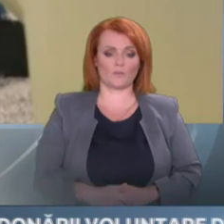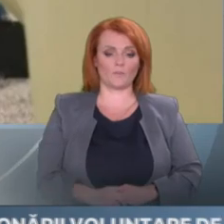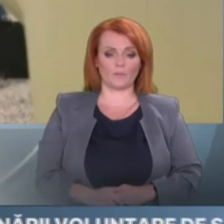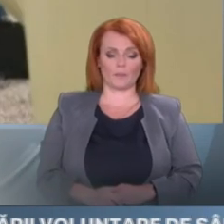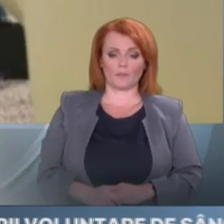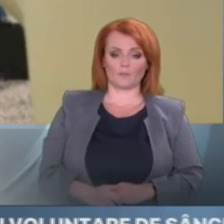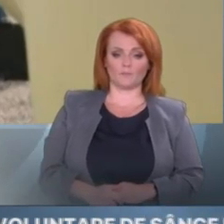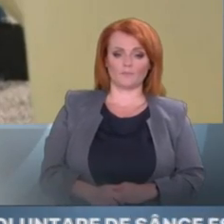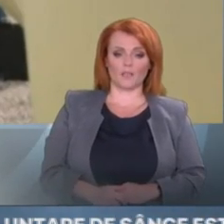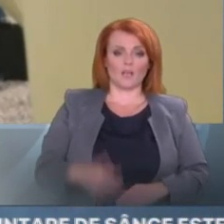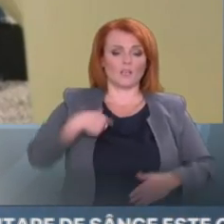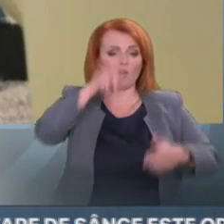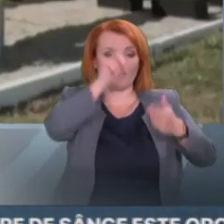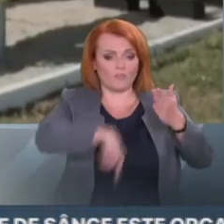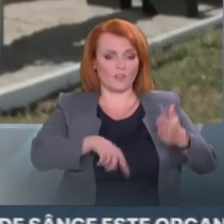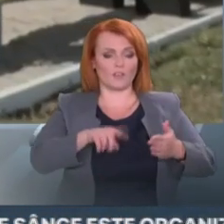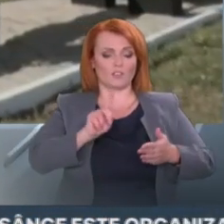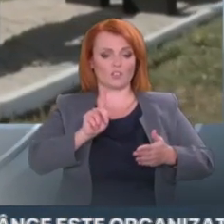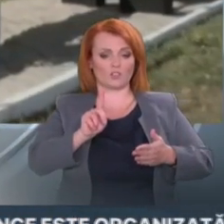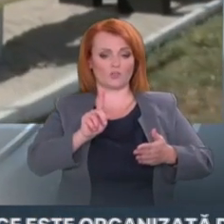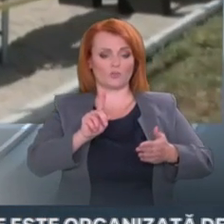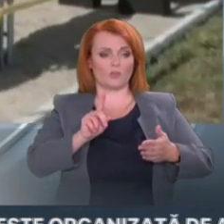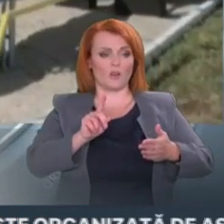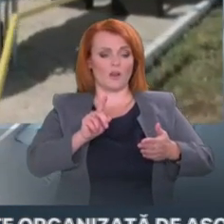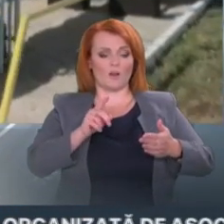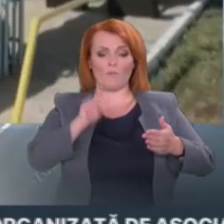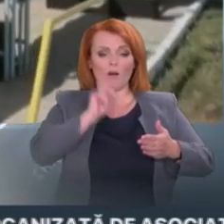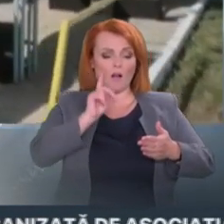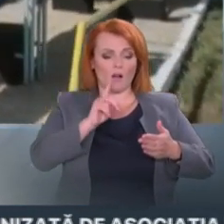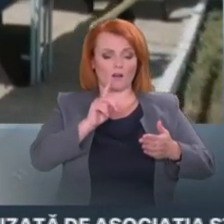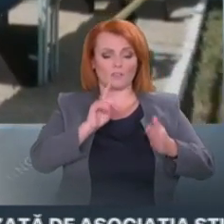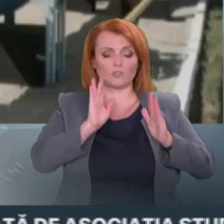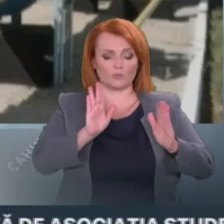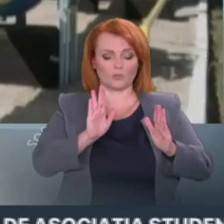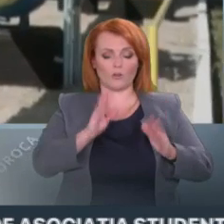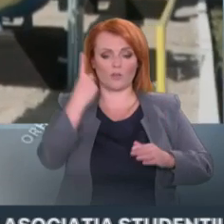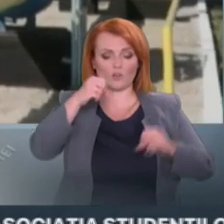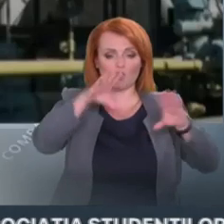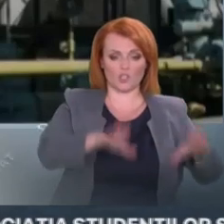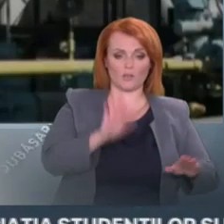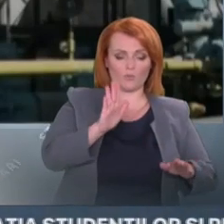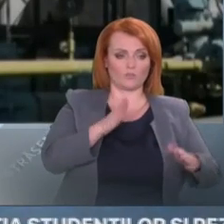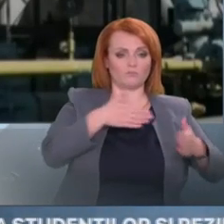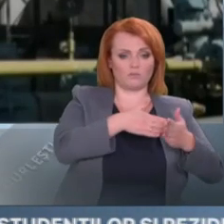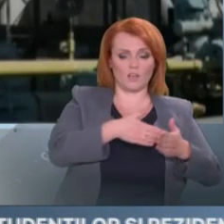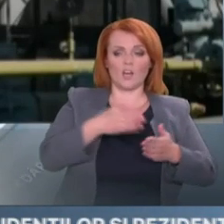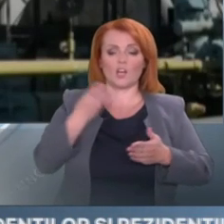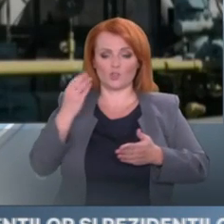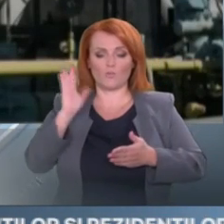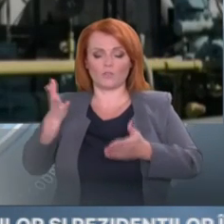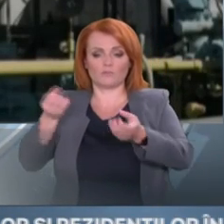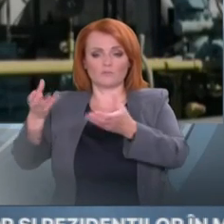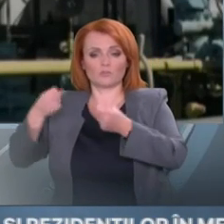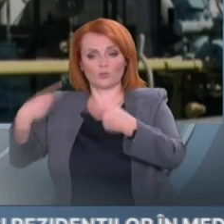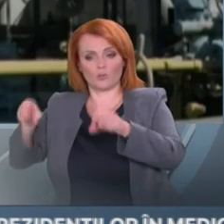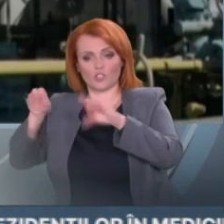va limita această situație doar la acest miliard. Miliarde de acest gen de presuncă vor fi mai multe. De unde va lua MoldovaGaz